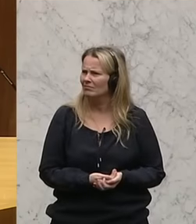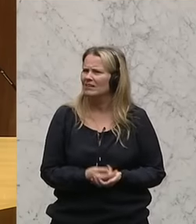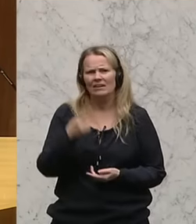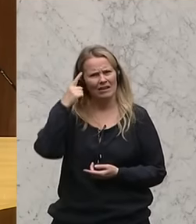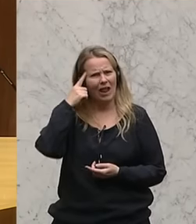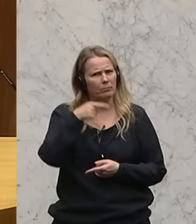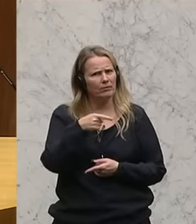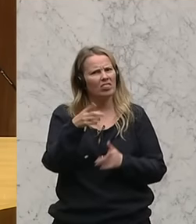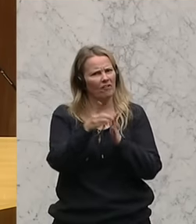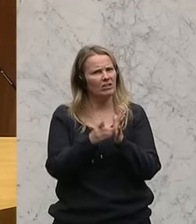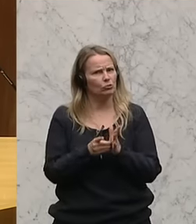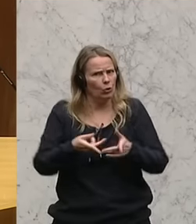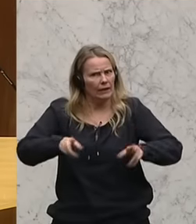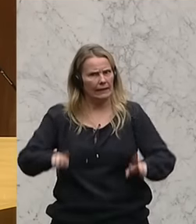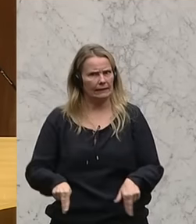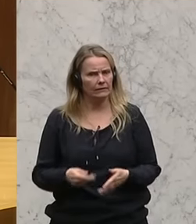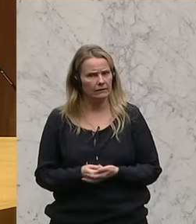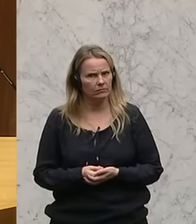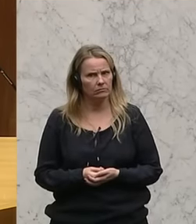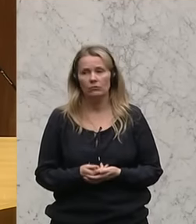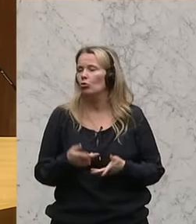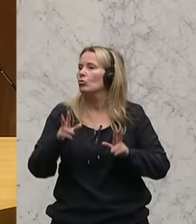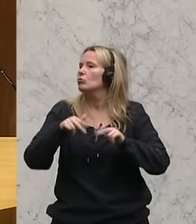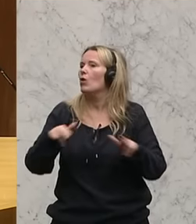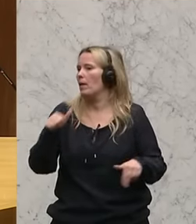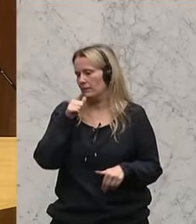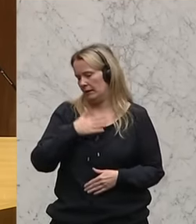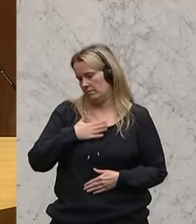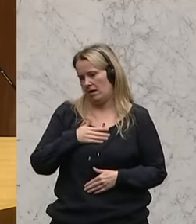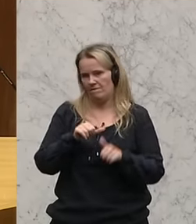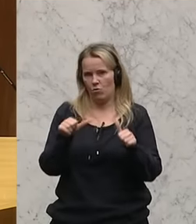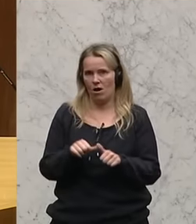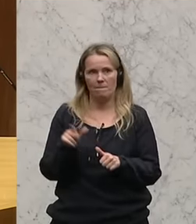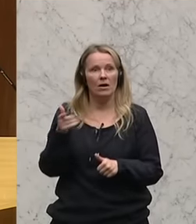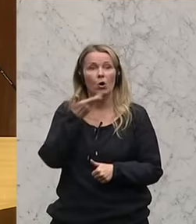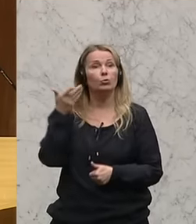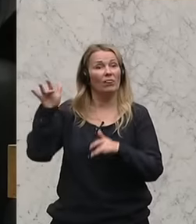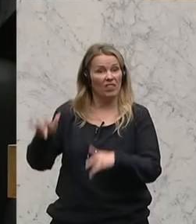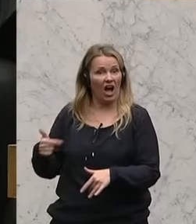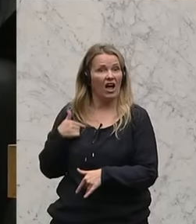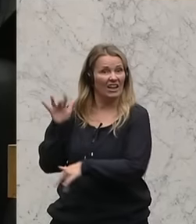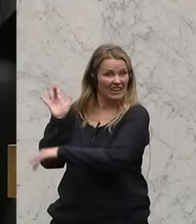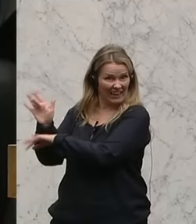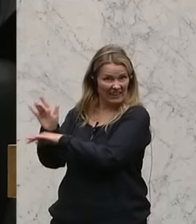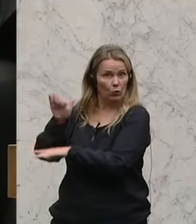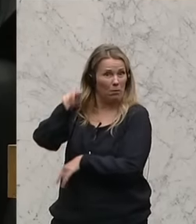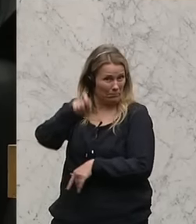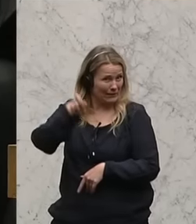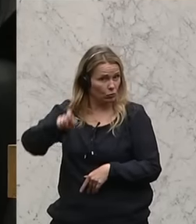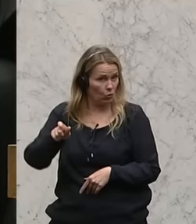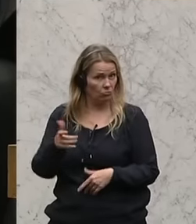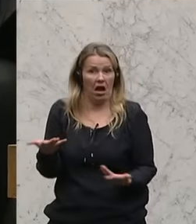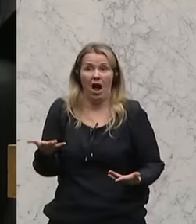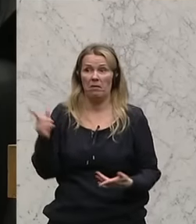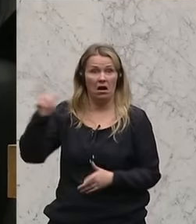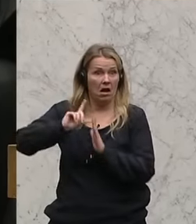richtige Definition. Und es ist normalerweise nicht meine Art in Abwesenheit, sehr kritische Worte über Personen zu finden,